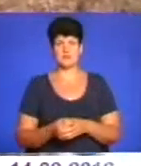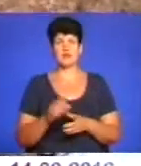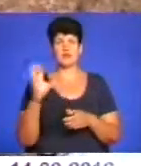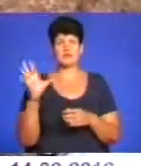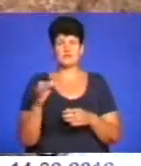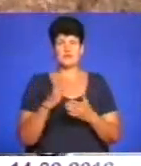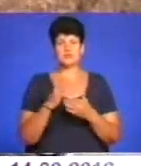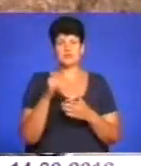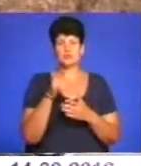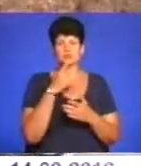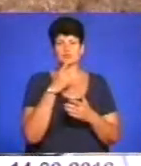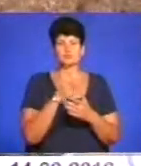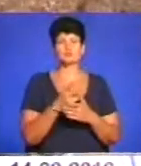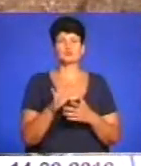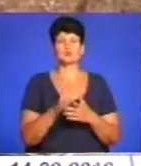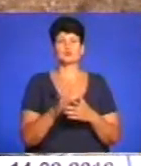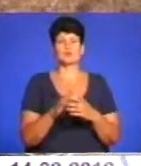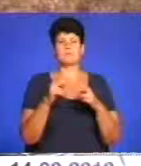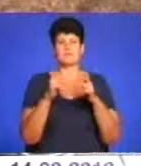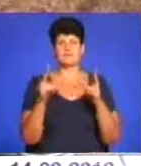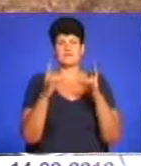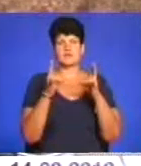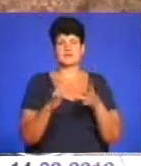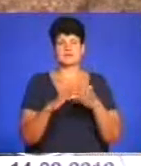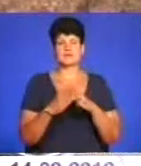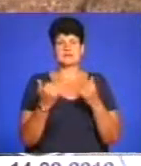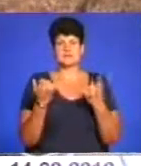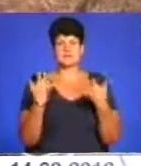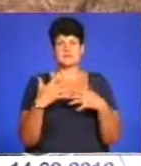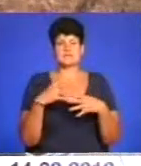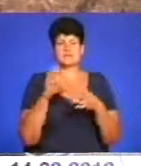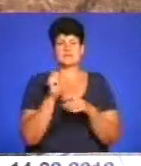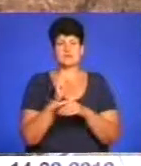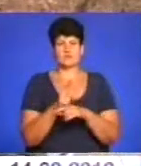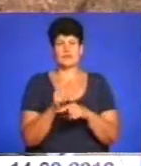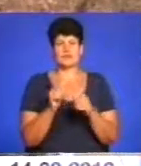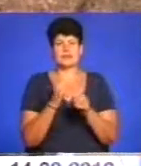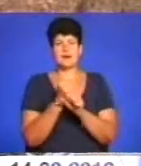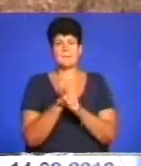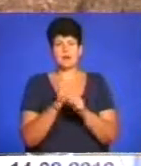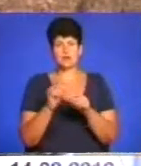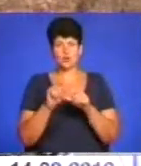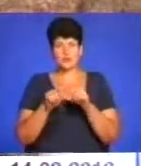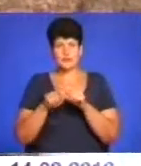міст знаходиться в аварійному стані, ми замовляємо зараз терміново вже лабораторне обстеження, для того, щоб було заключення